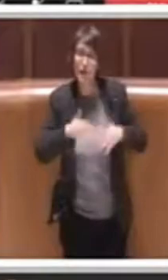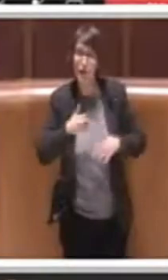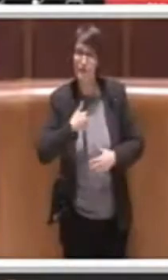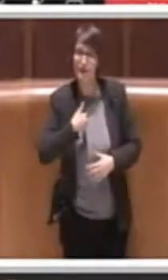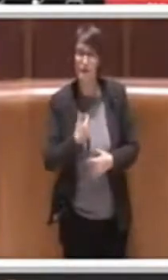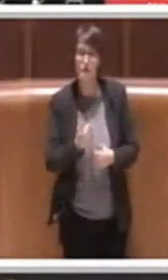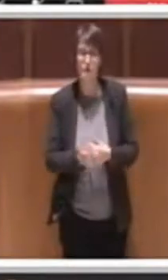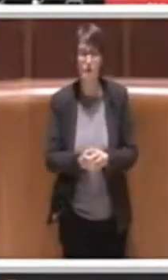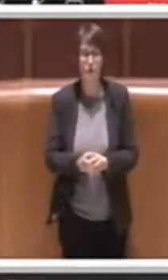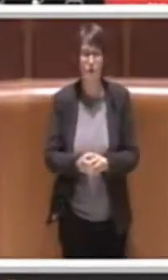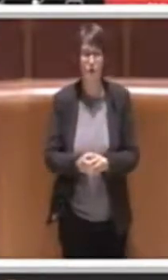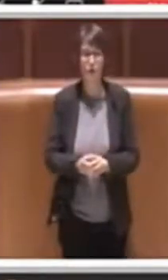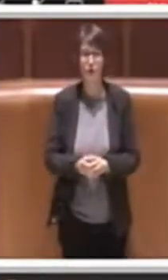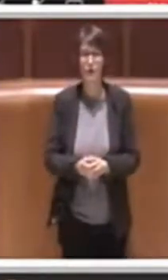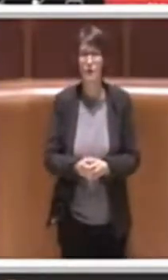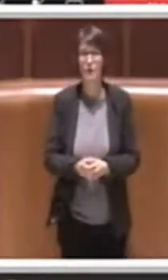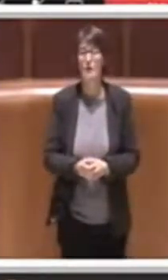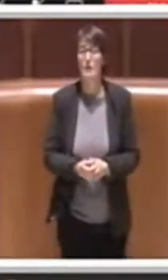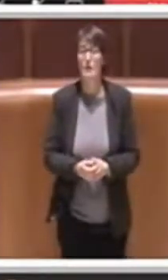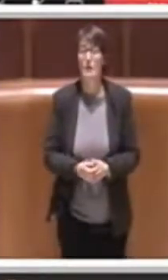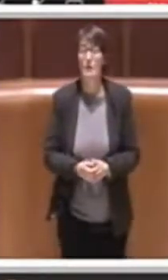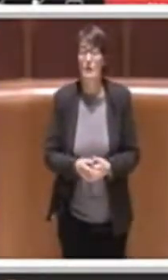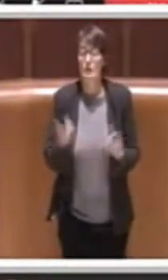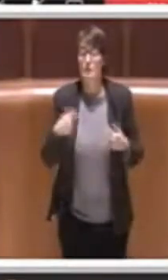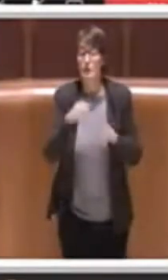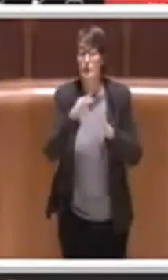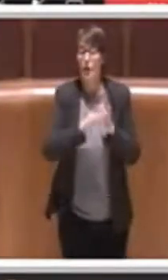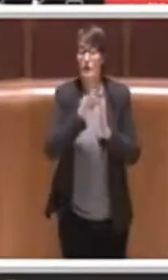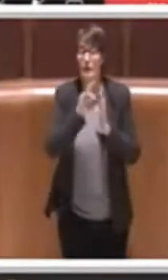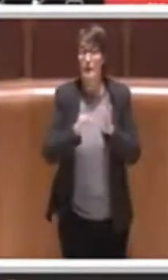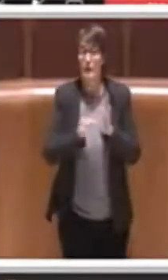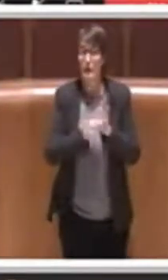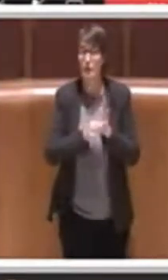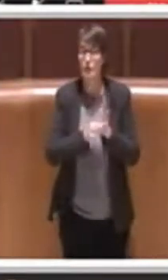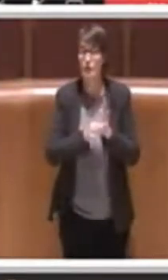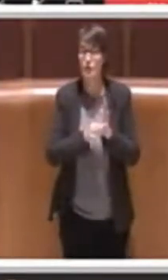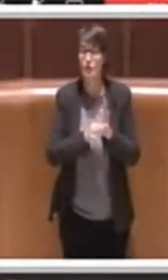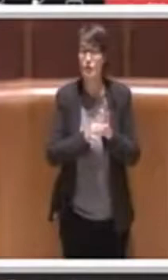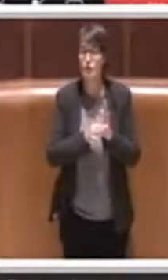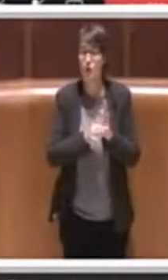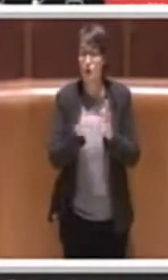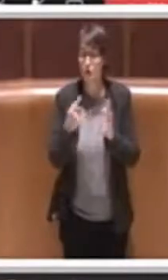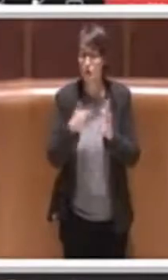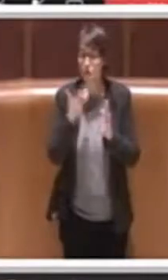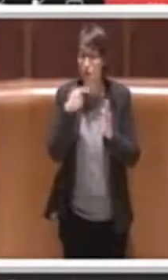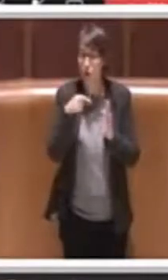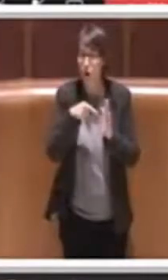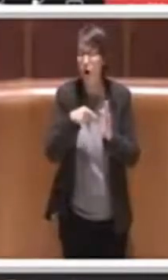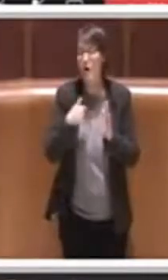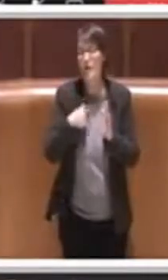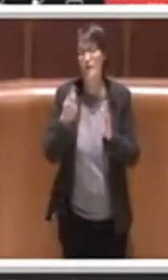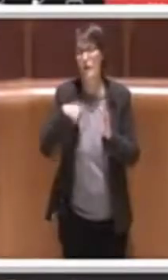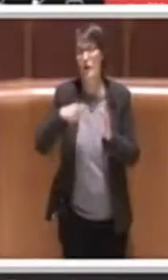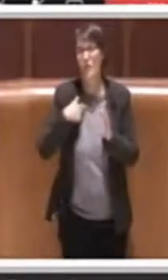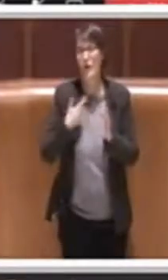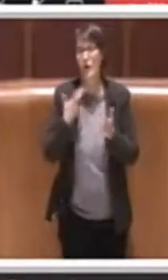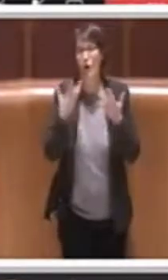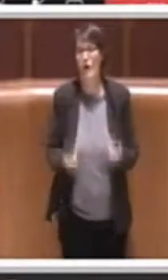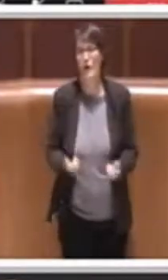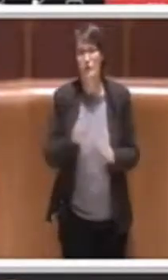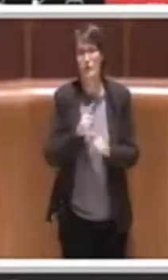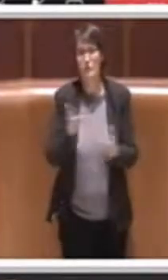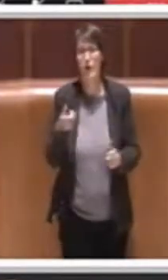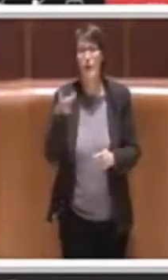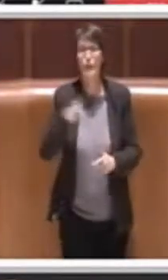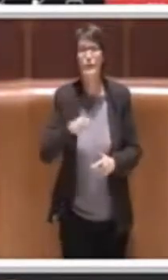Quello che ci chiede questo ordine del giorno per noi è irrecevibile, è irrecevibile perché è il teatro